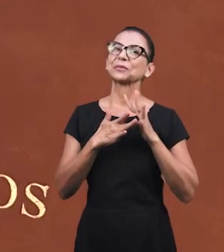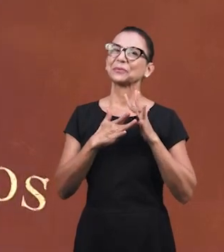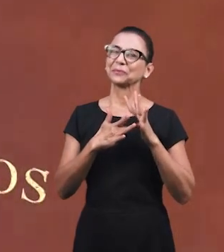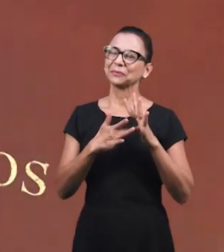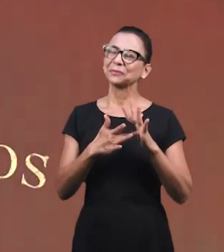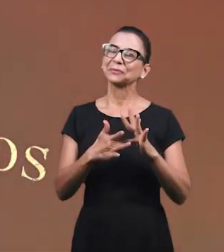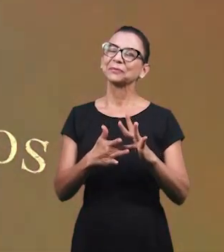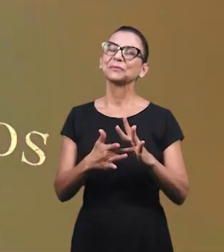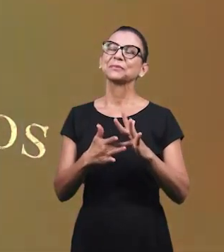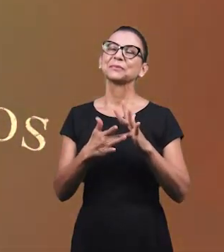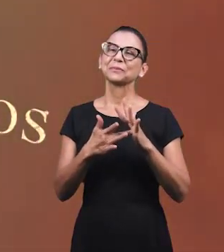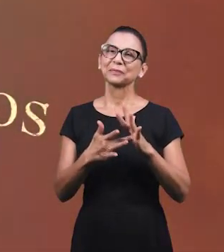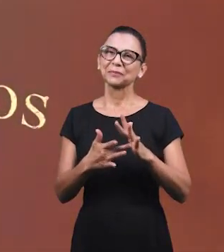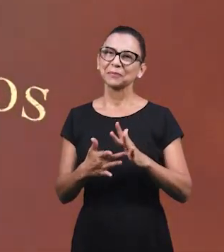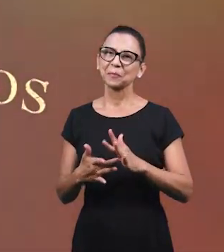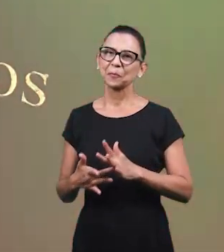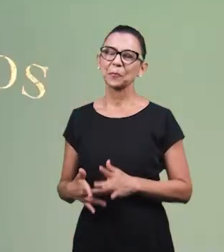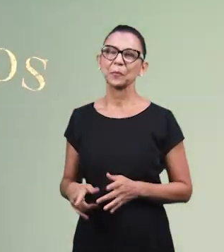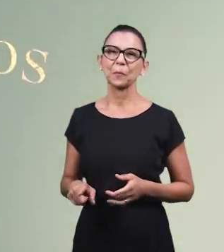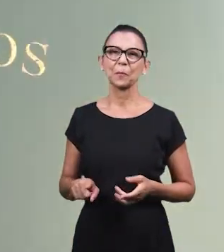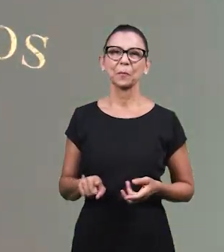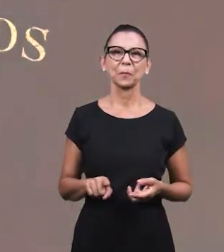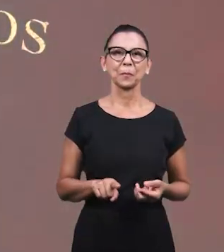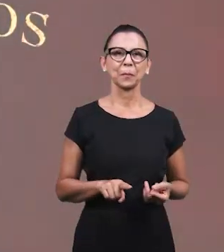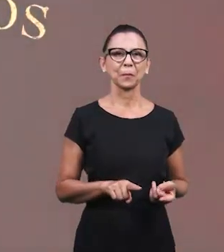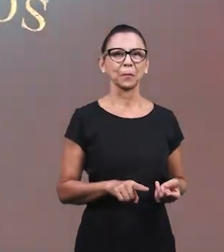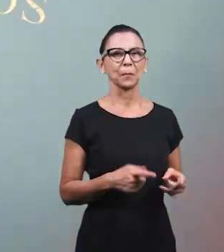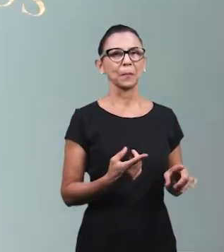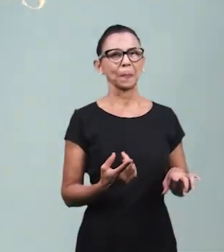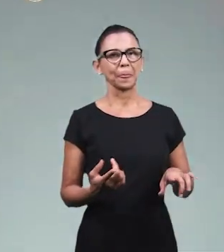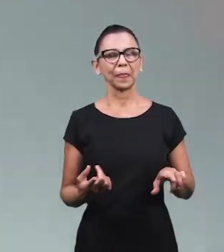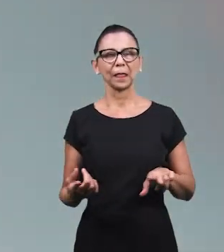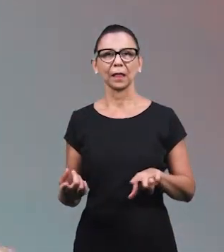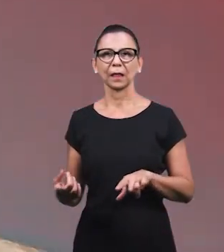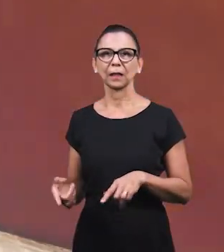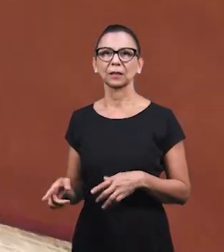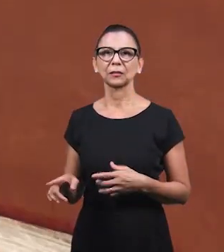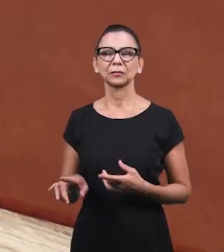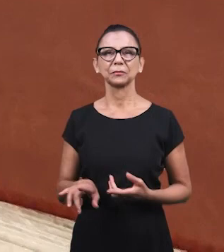Аллилуйя Слава Иисусу